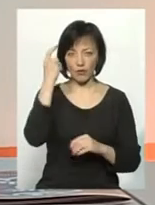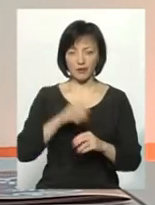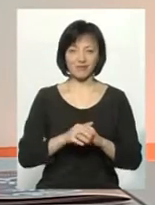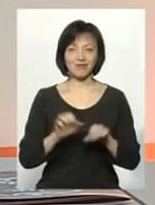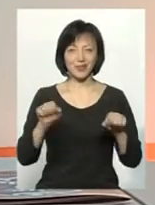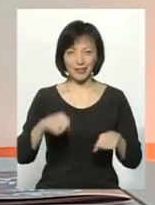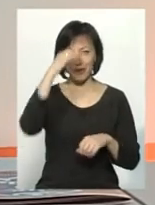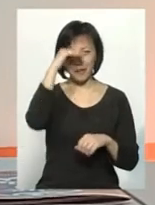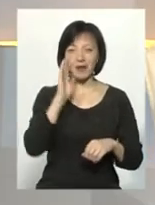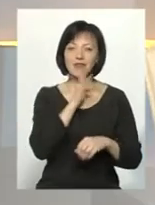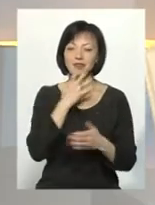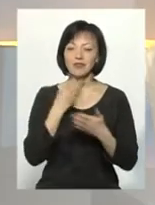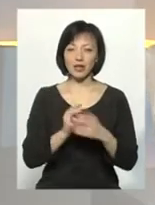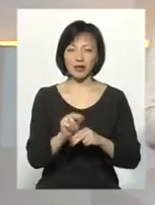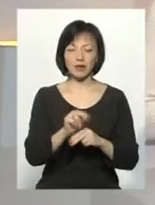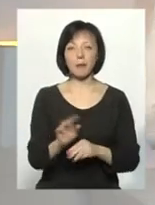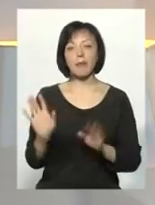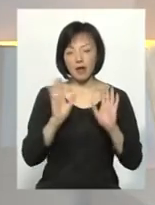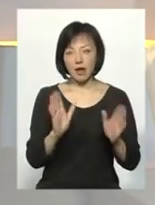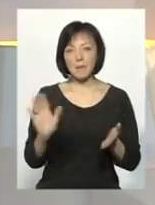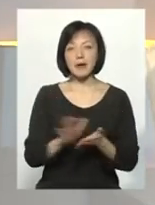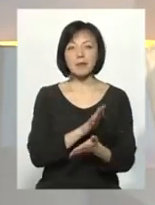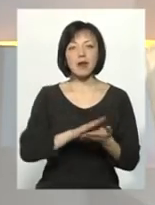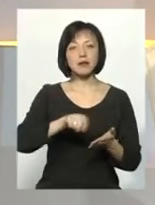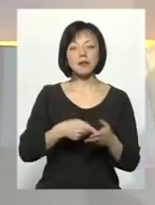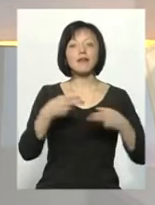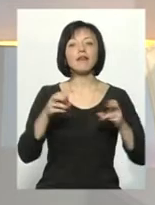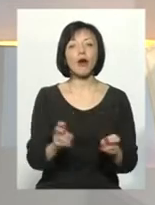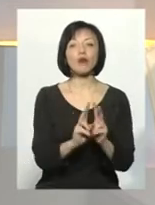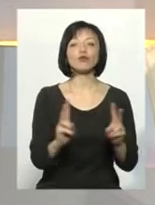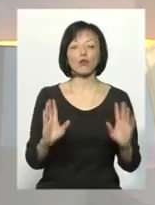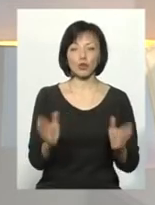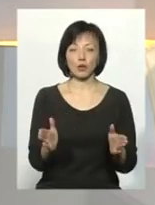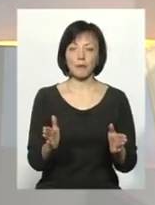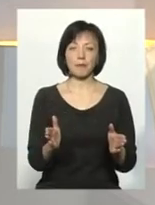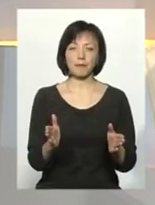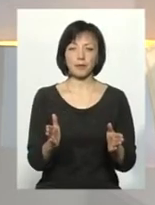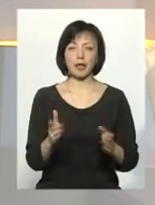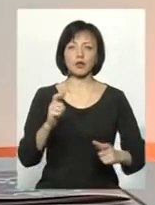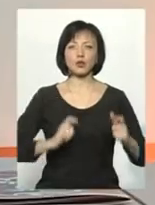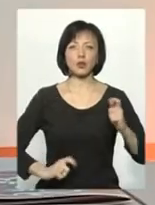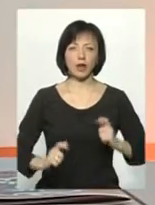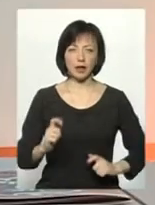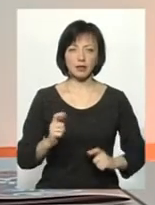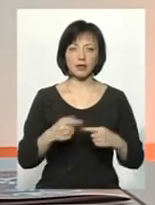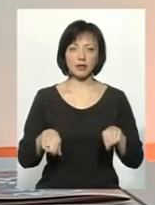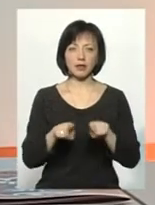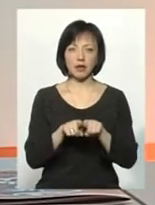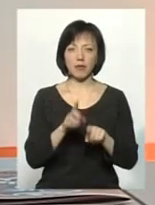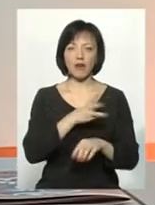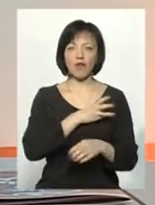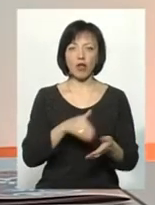І, можливо, ще й батьків співробітати. Прибирати місто будете і де? І хто? Будуть студенти, це так само